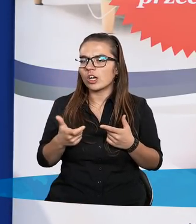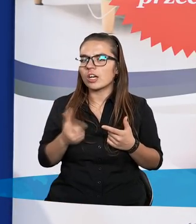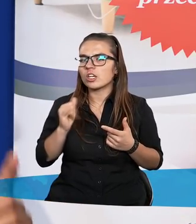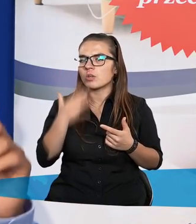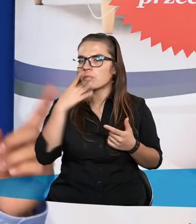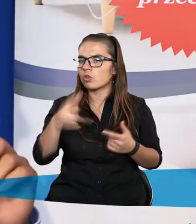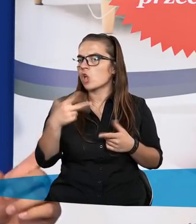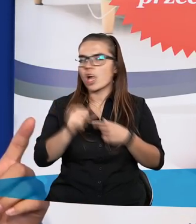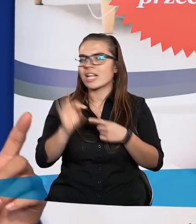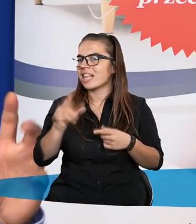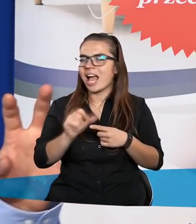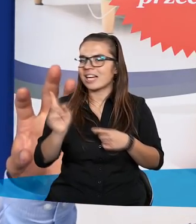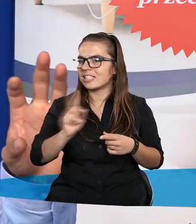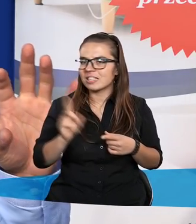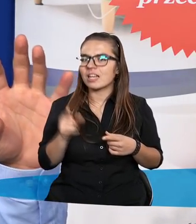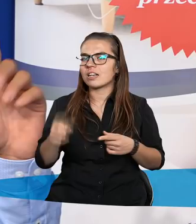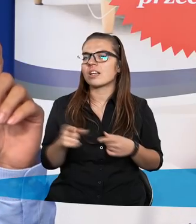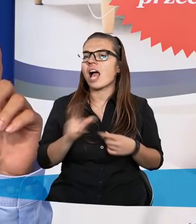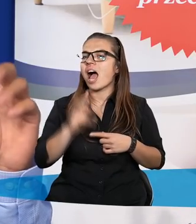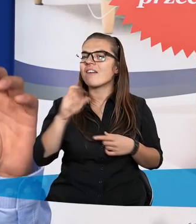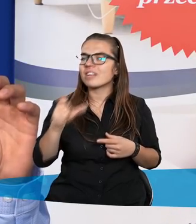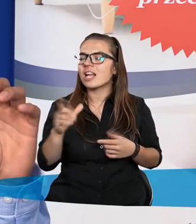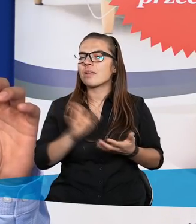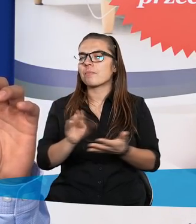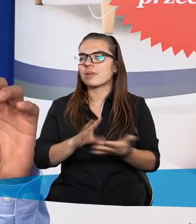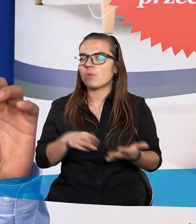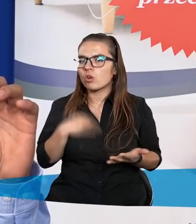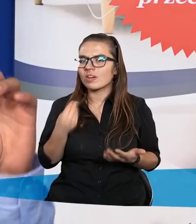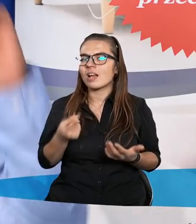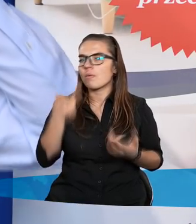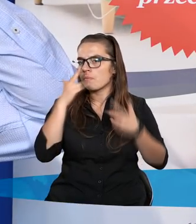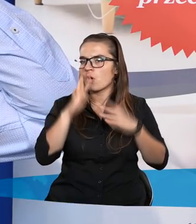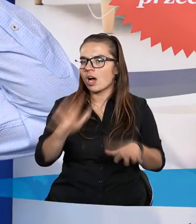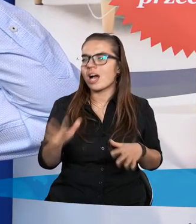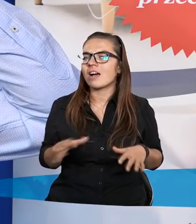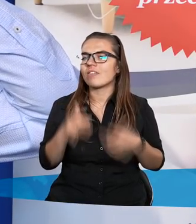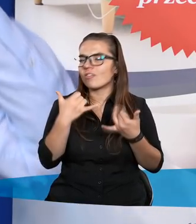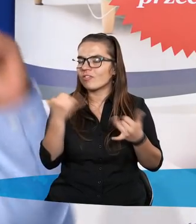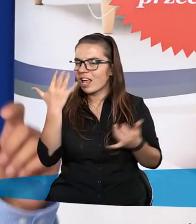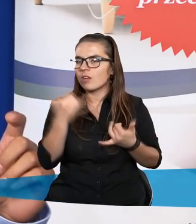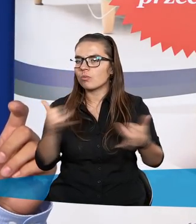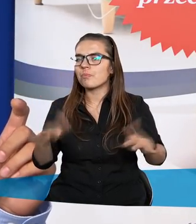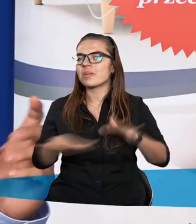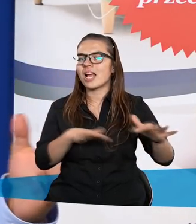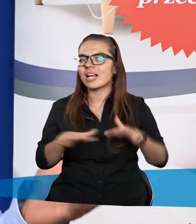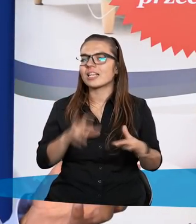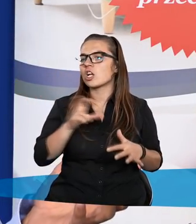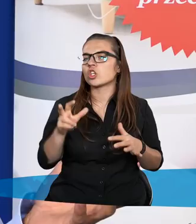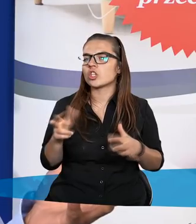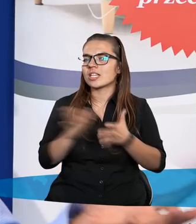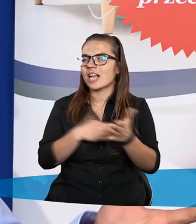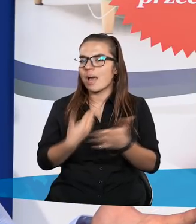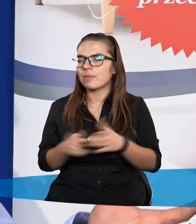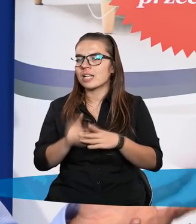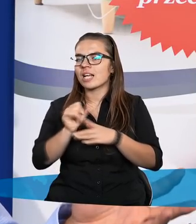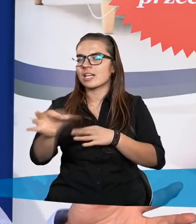mówi, że nie tak jest. A więc Biblia pokazuje w wielu innych miejscach, czy na przykład